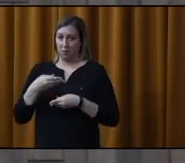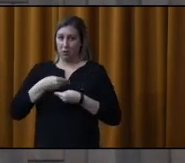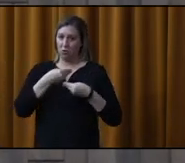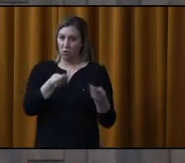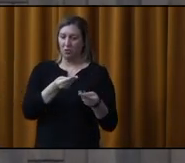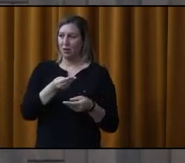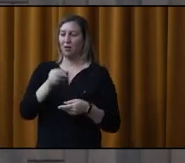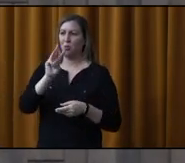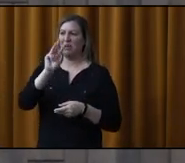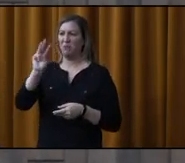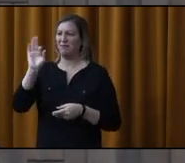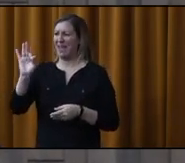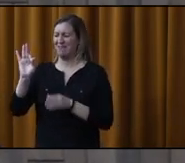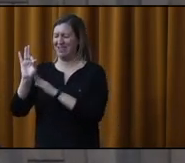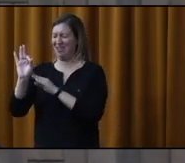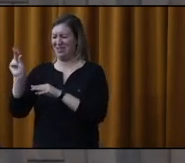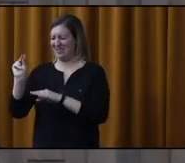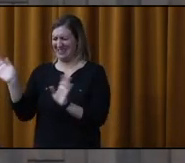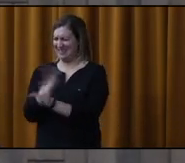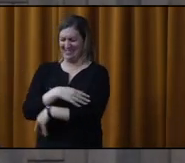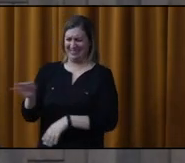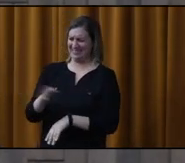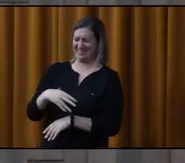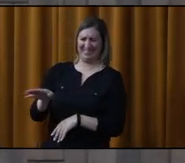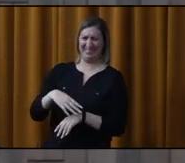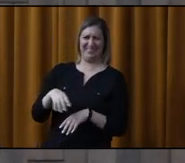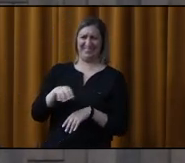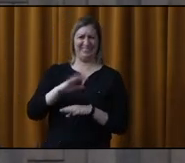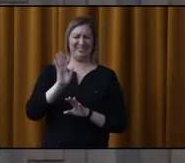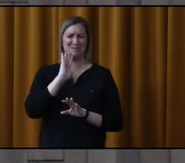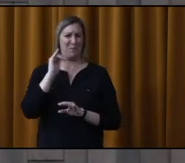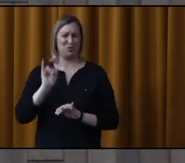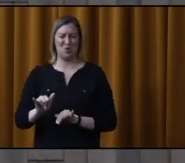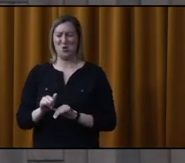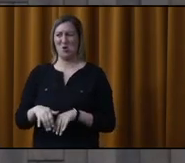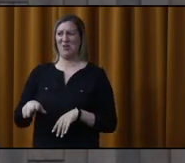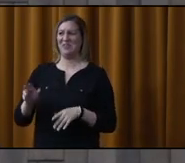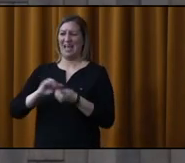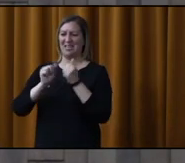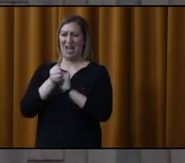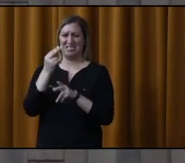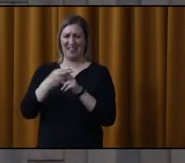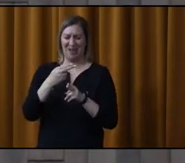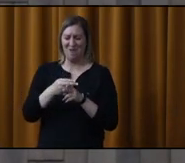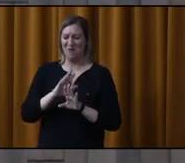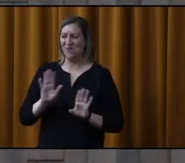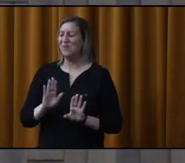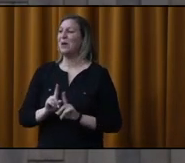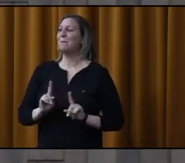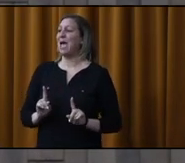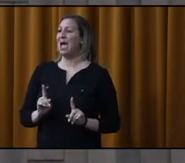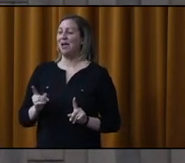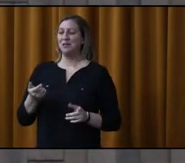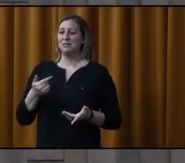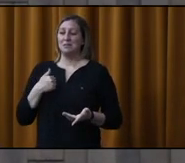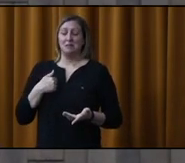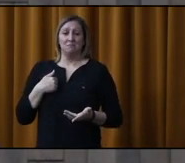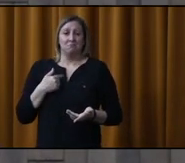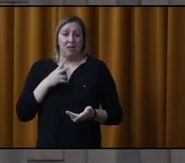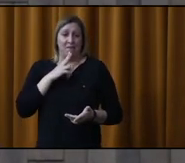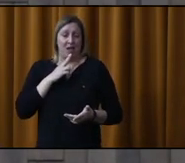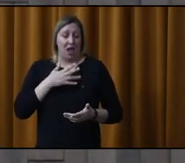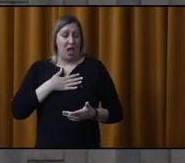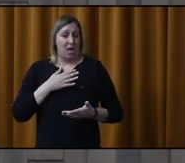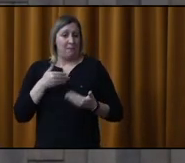WWF, puis je le mets l'en, mais c'est le bon en plus. Ça a changé. Mais, donc, écoutez, on est des amis des